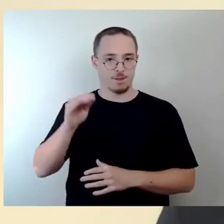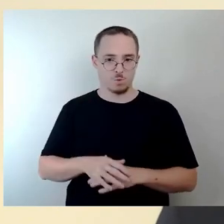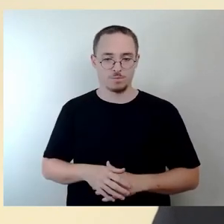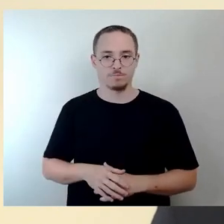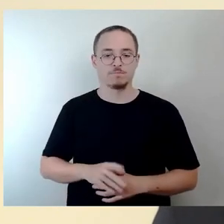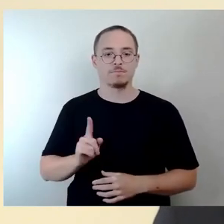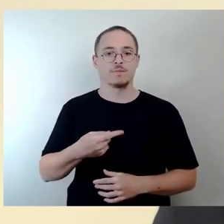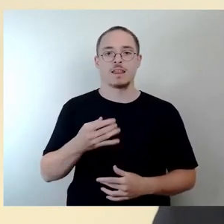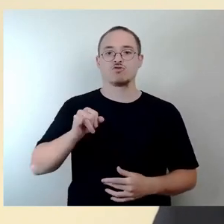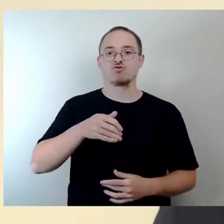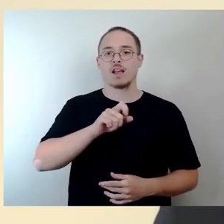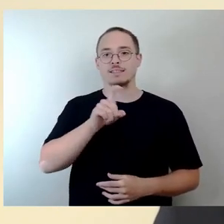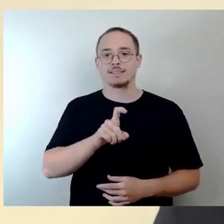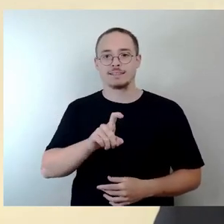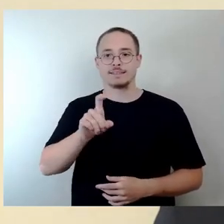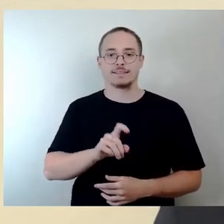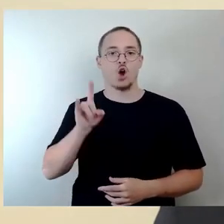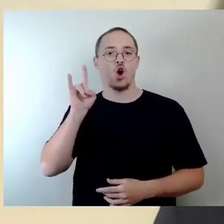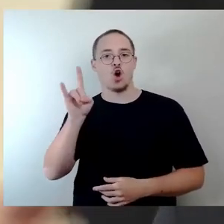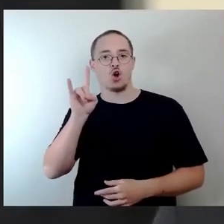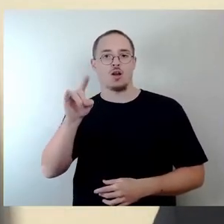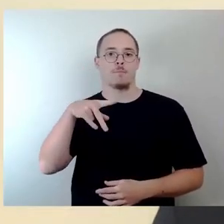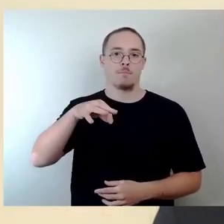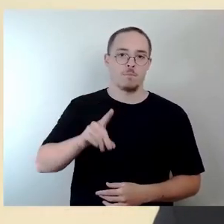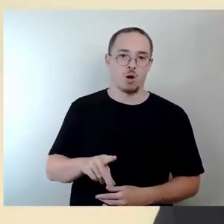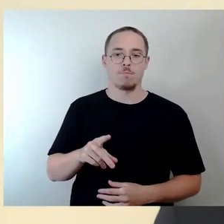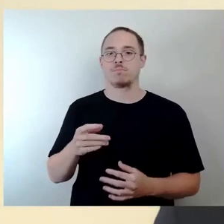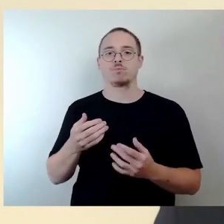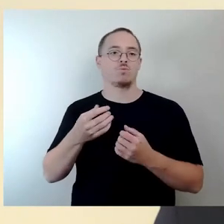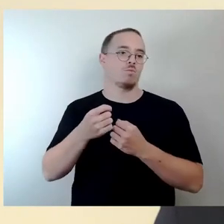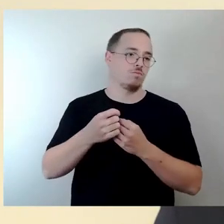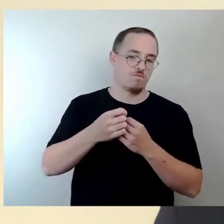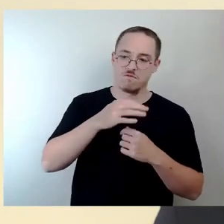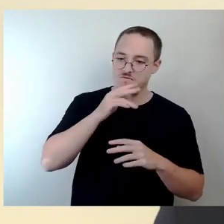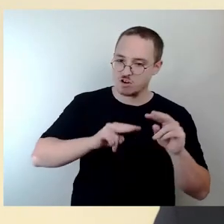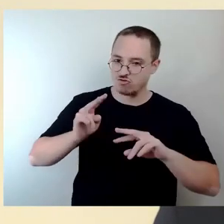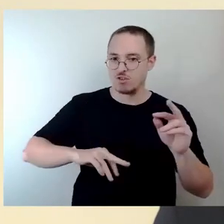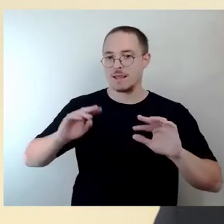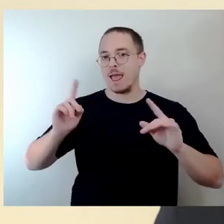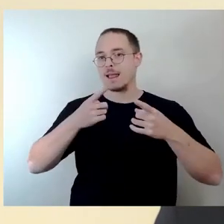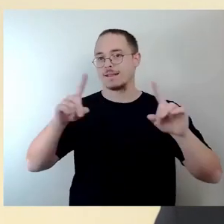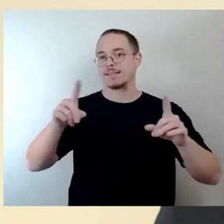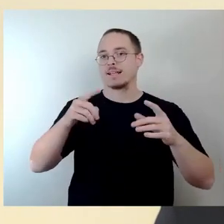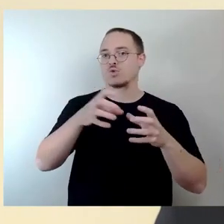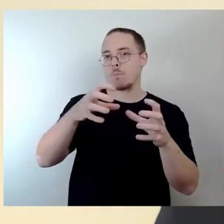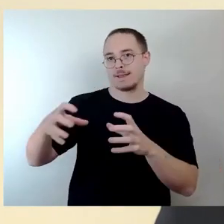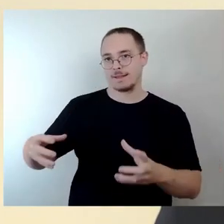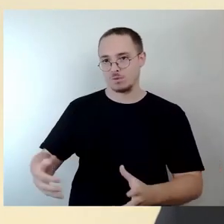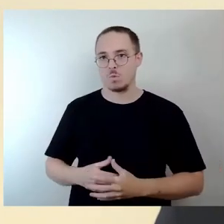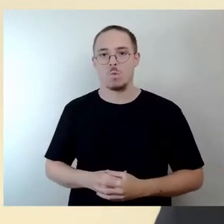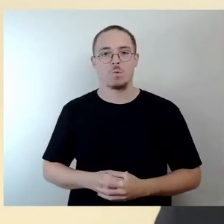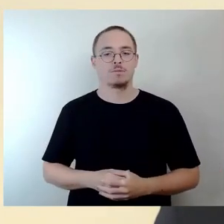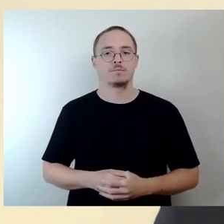also Bass, Gitarre, E-Gitarre, Gesang, Keyboard, Klarinette, Klavier, Kontrabass, Posaune, Saxophon und Trompete mit einer Warteliste von